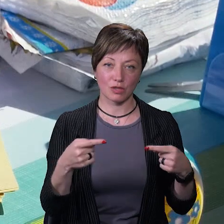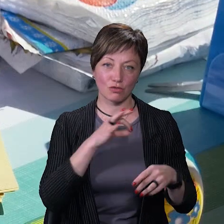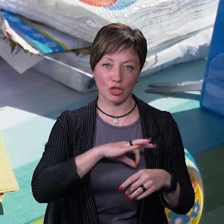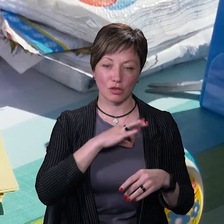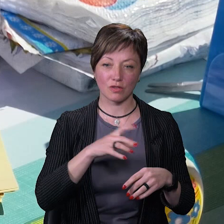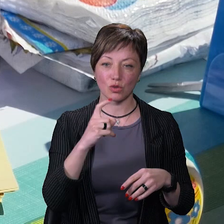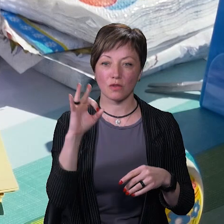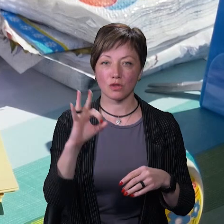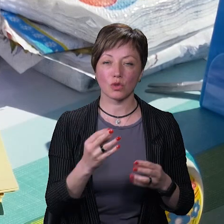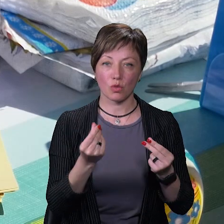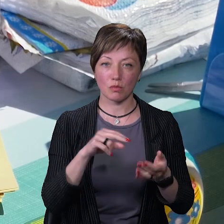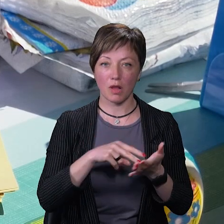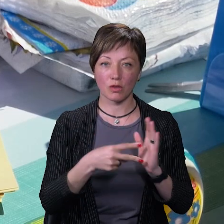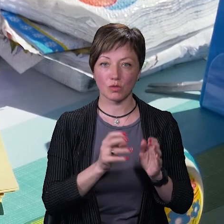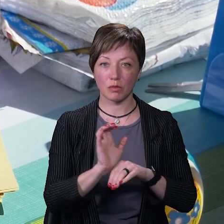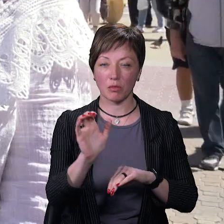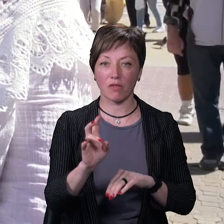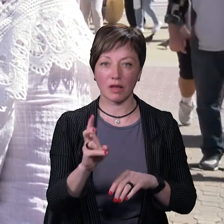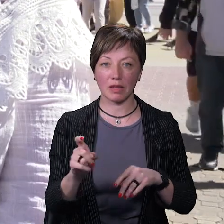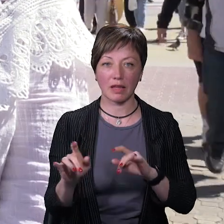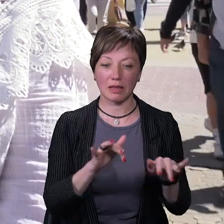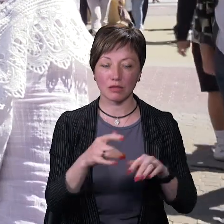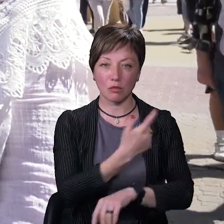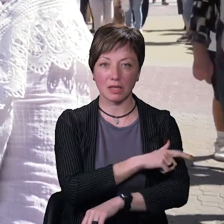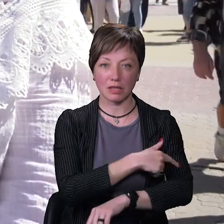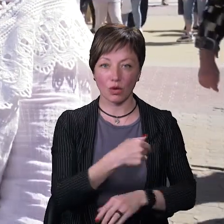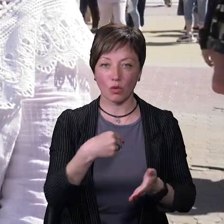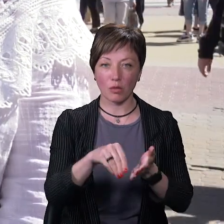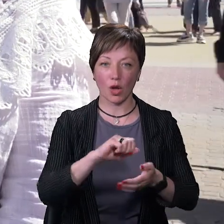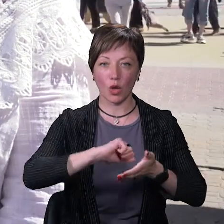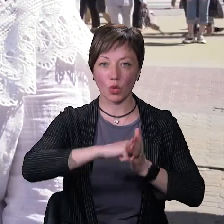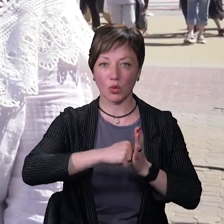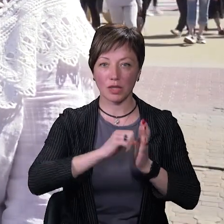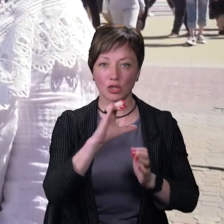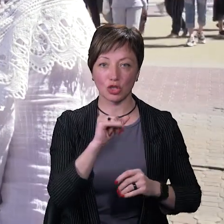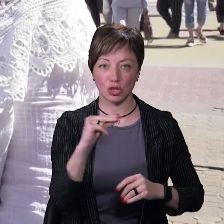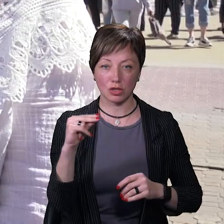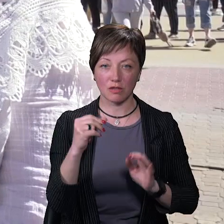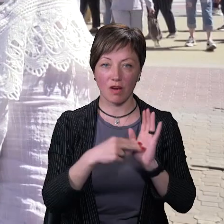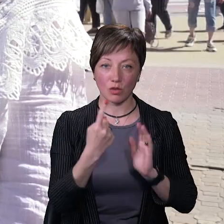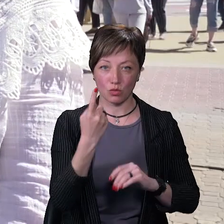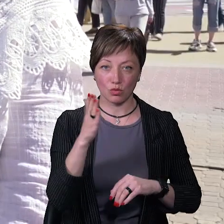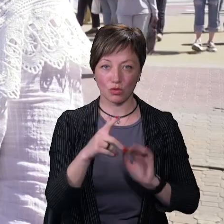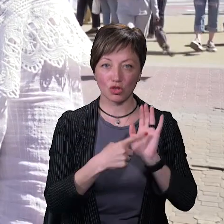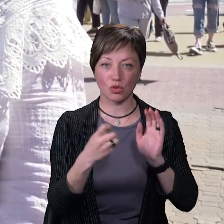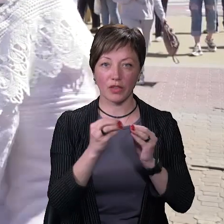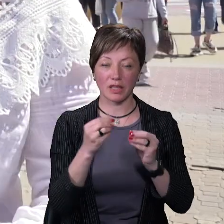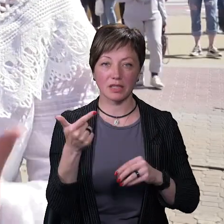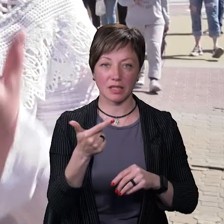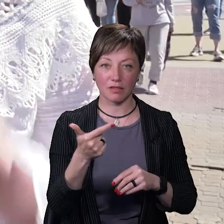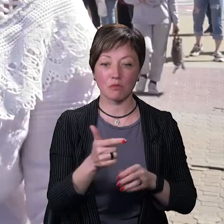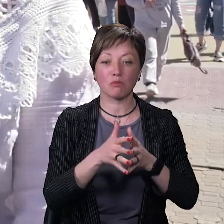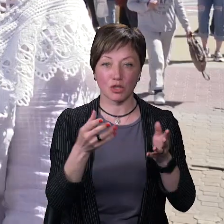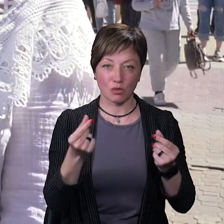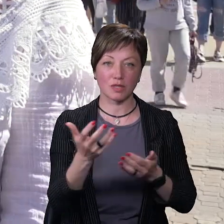Всі 100% коштів ми плануємо спрямувати на тактичну медицину, а саме купівлю турнікетів «Січ». Вартість одного турнікету – 610 гривень. Чим